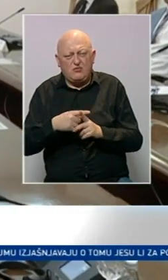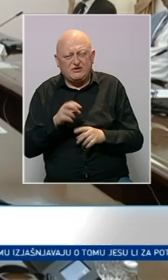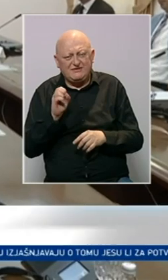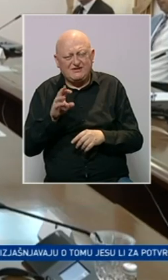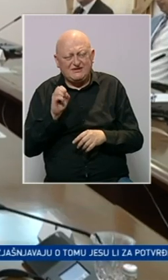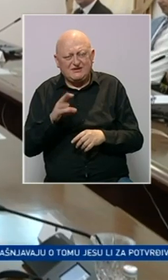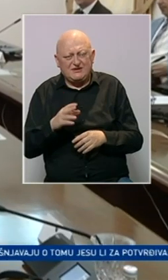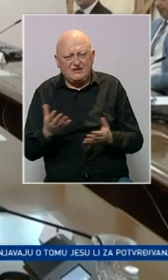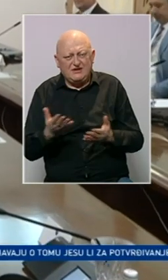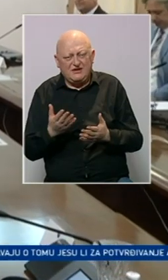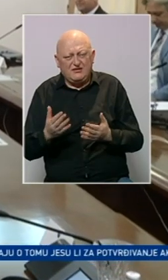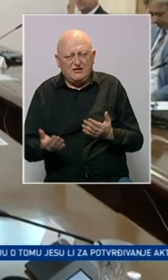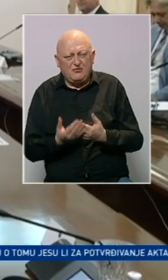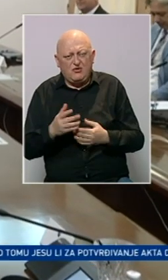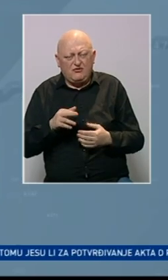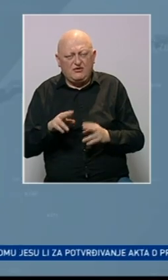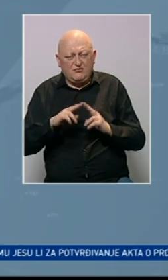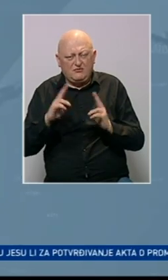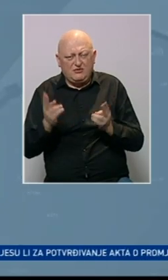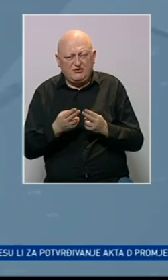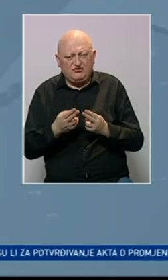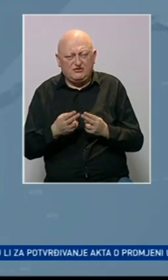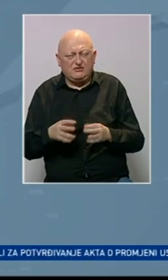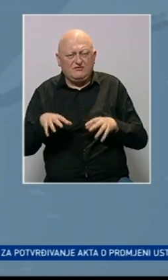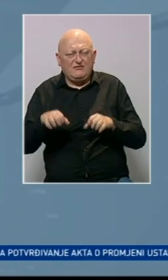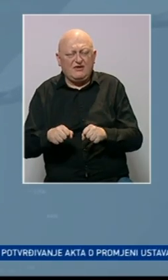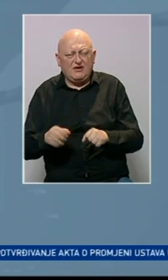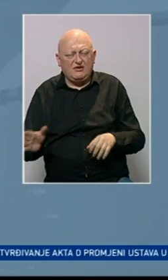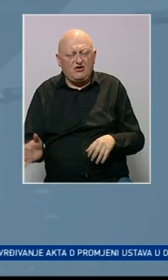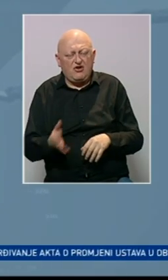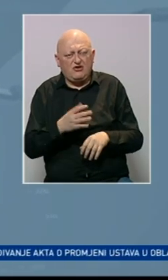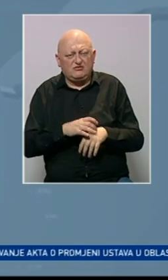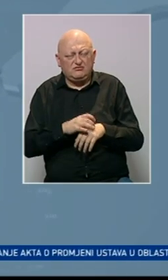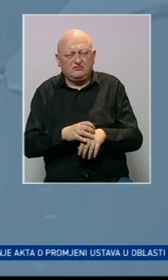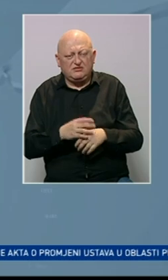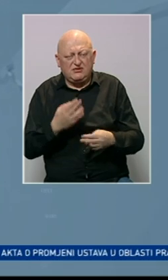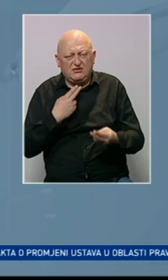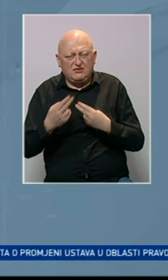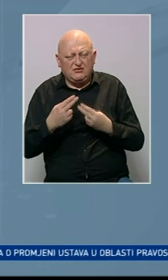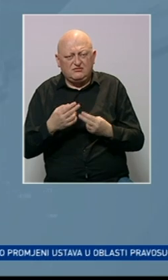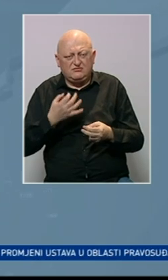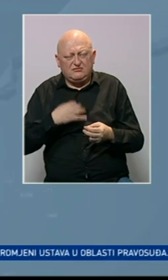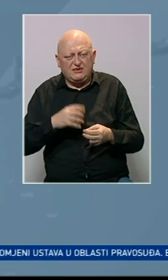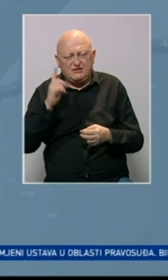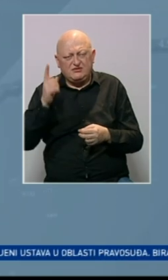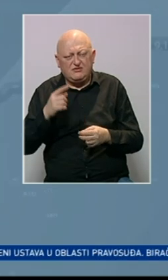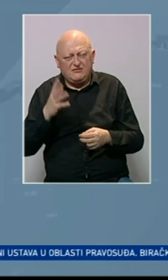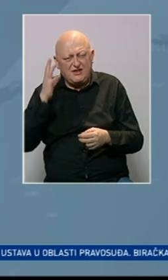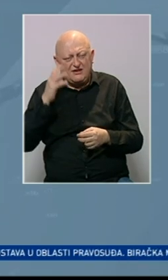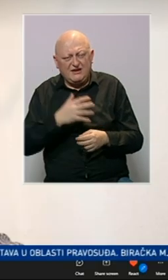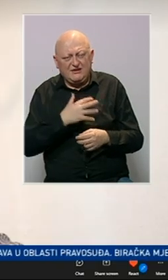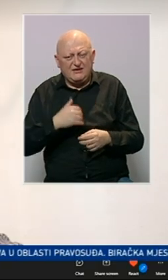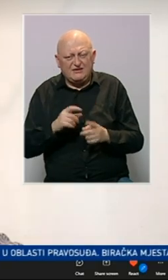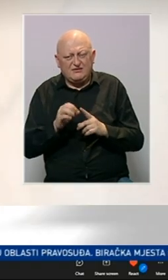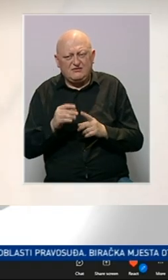signale, poput ponovnog dolaska međunarodnih zvaničnika ili odlazaka lidera na konsultacije sa premijerom Hrvatske Plenkoviće.